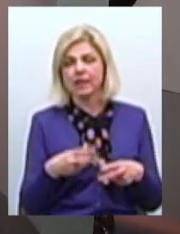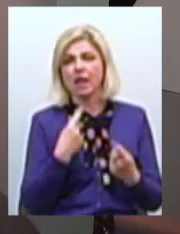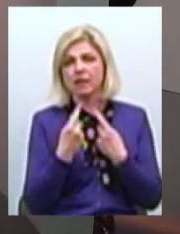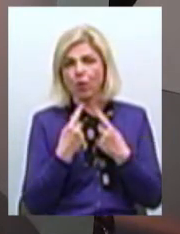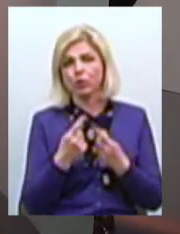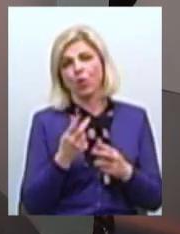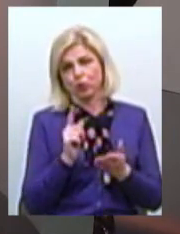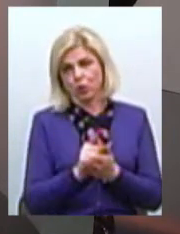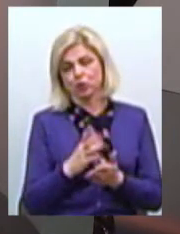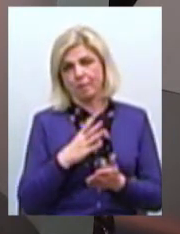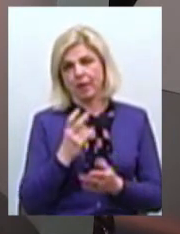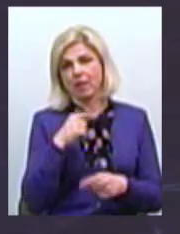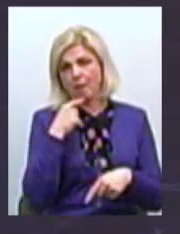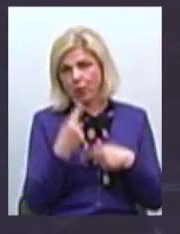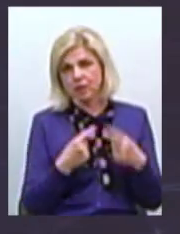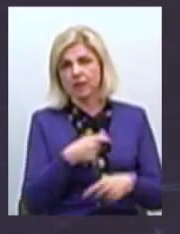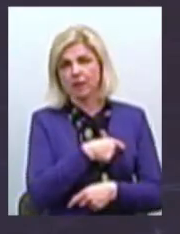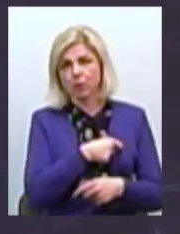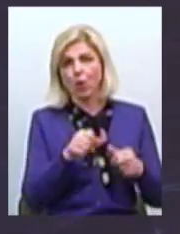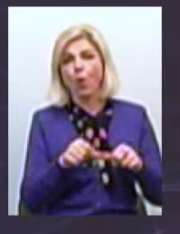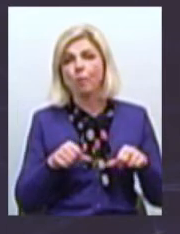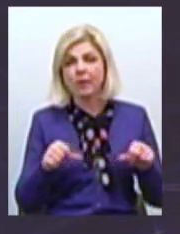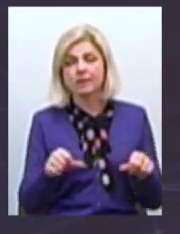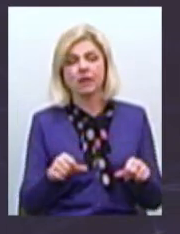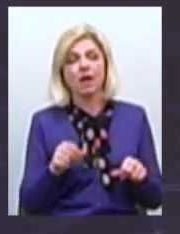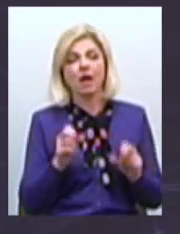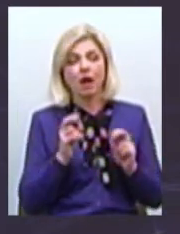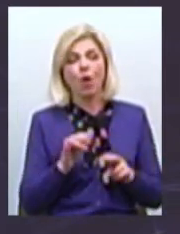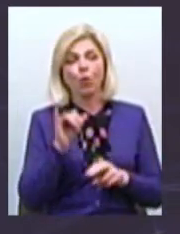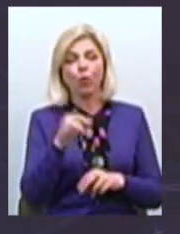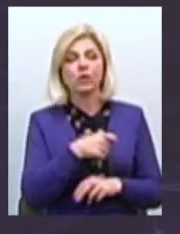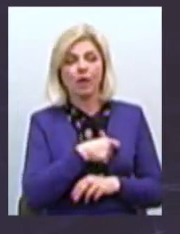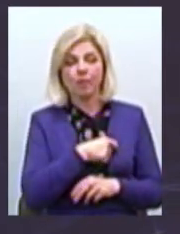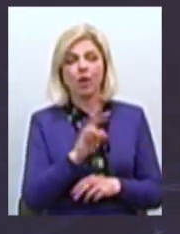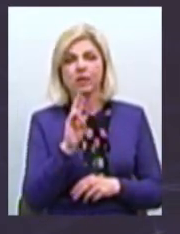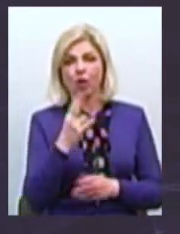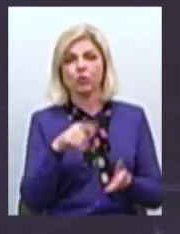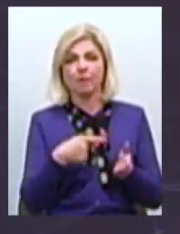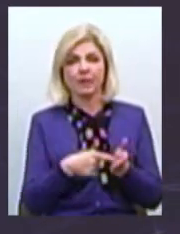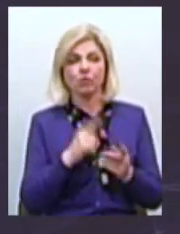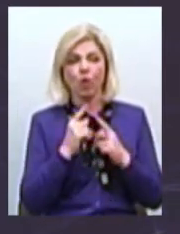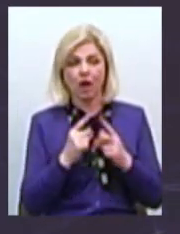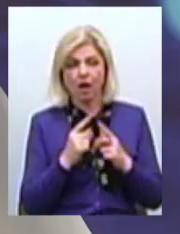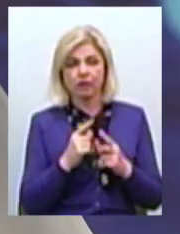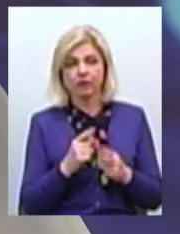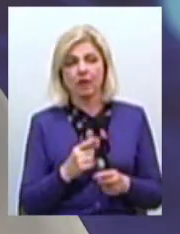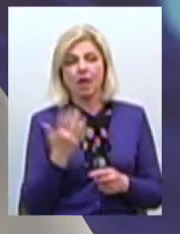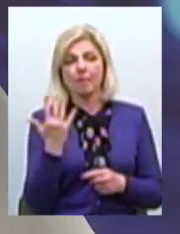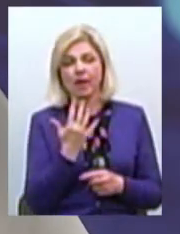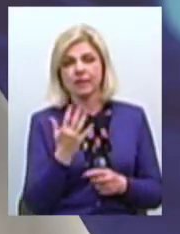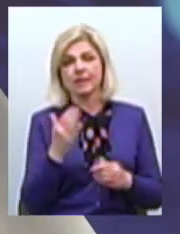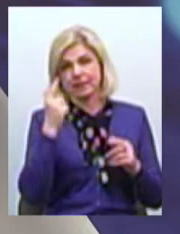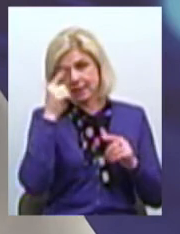відбуватися на постійних депутатських комісіях Я, коли був депутатом Миколаївської міської ради 5-го скликання У нас